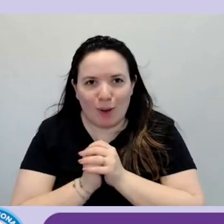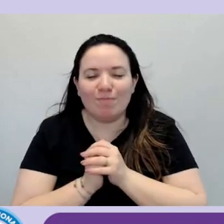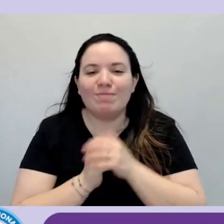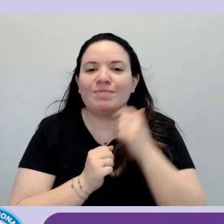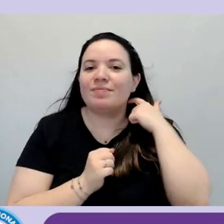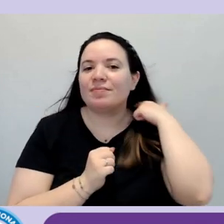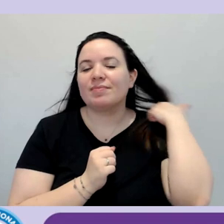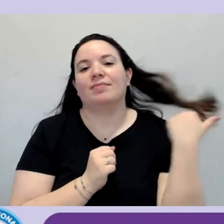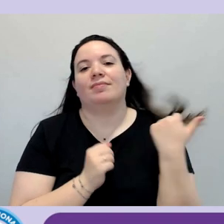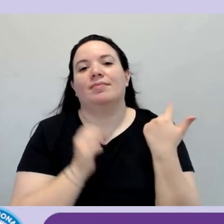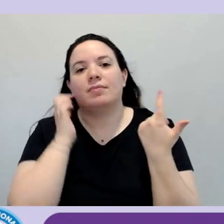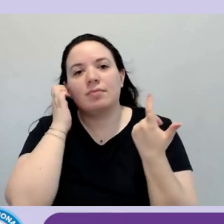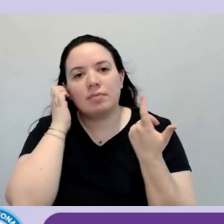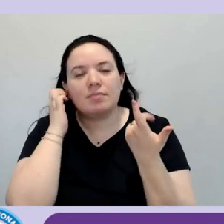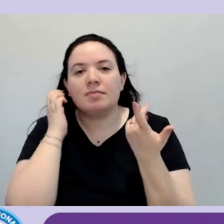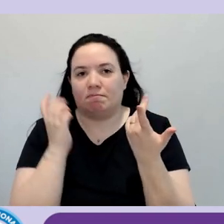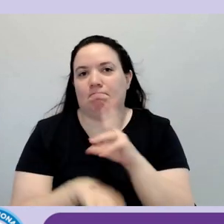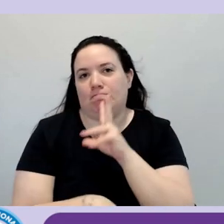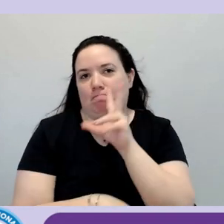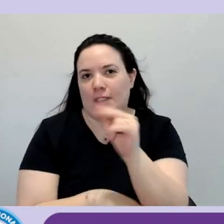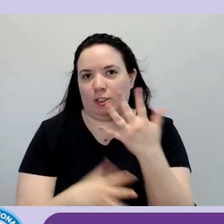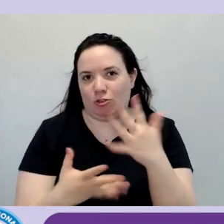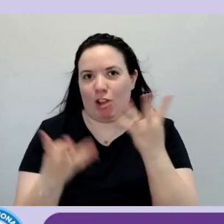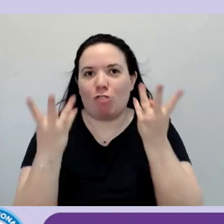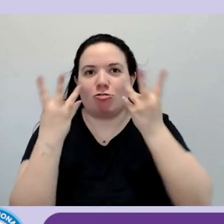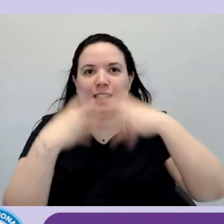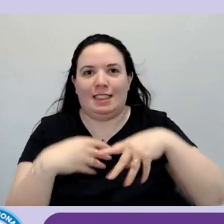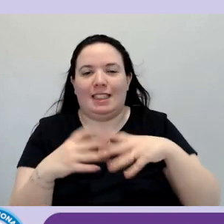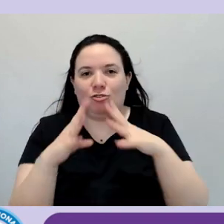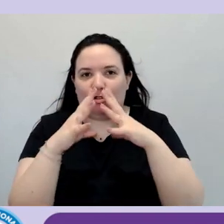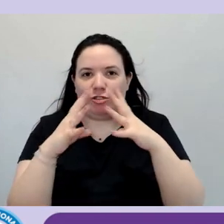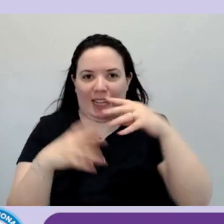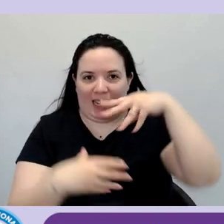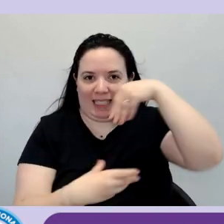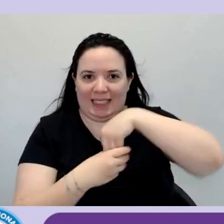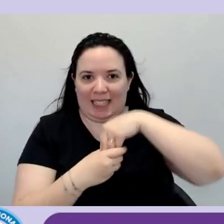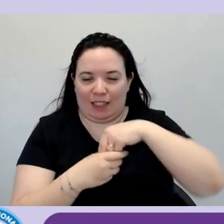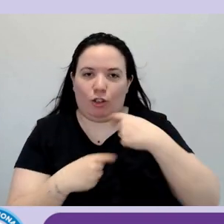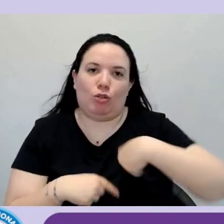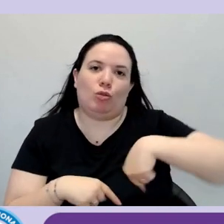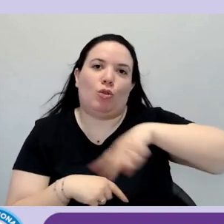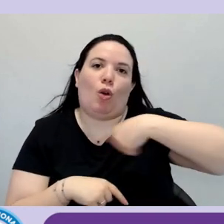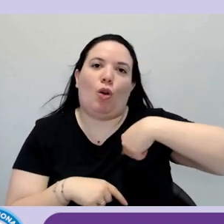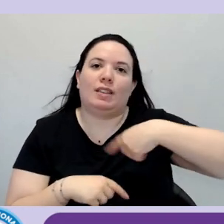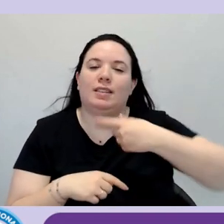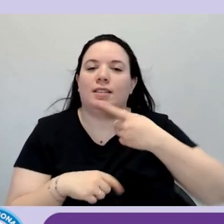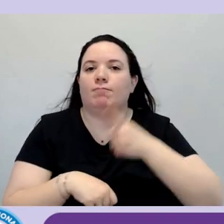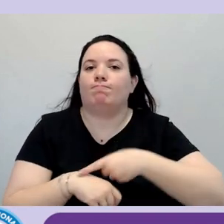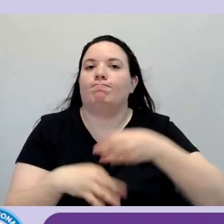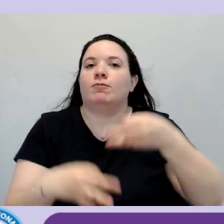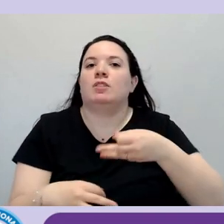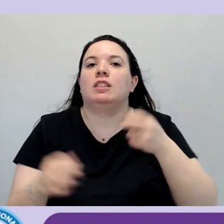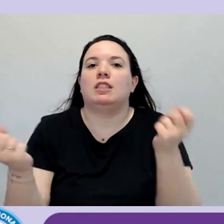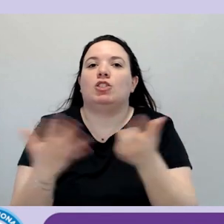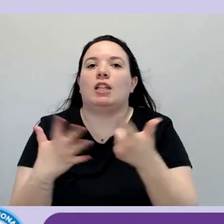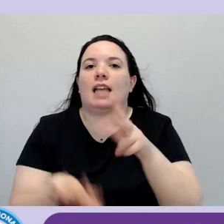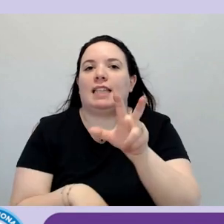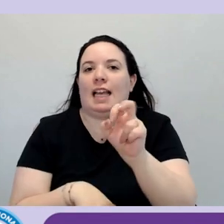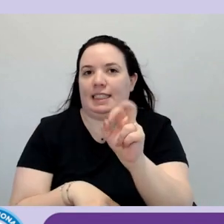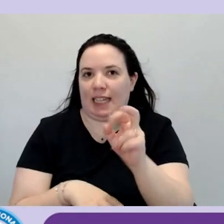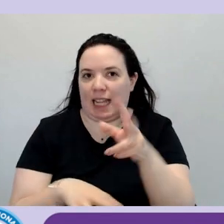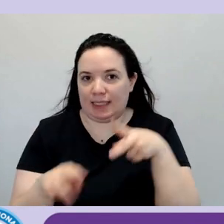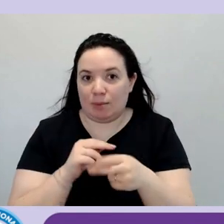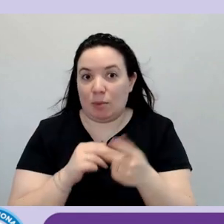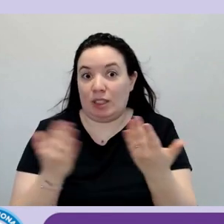a livello organizzativo nostro interno, noi abbiamo messo un orario fino ai diciassette e trenta, però sapendo che tra l'altro c'è un evento